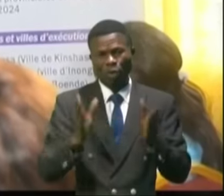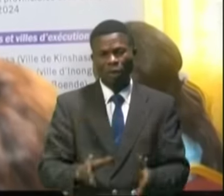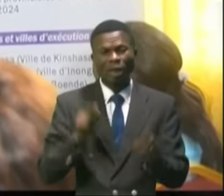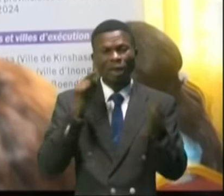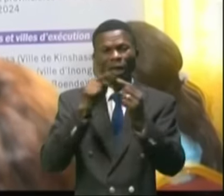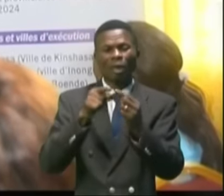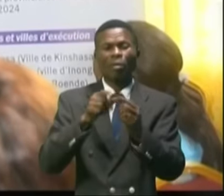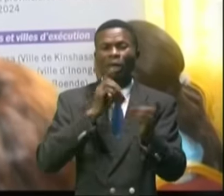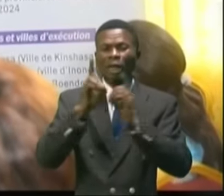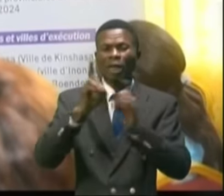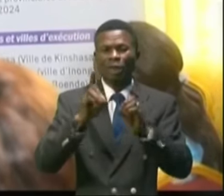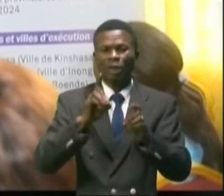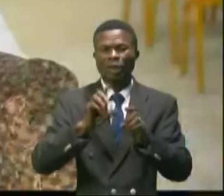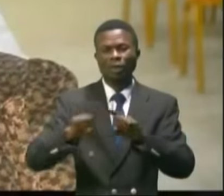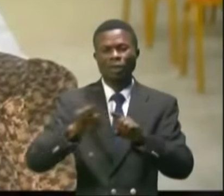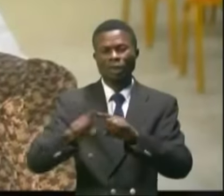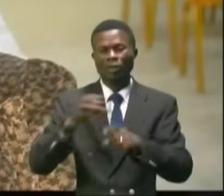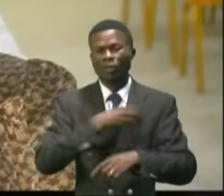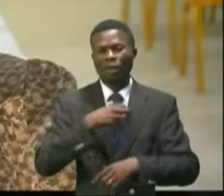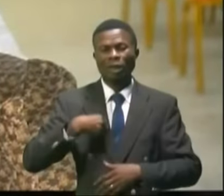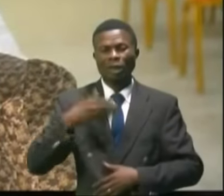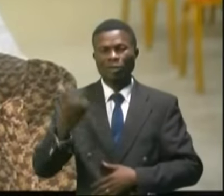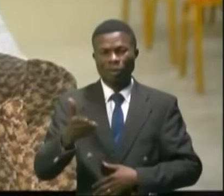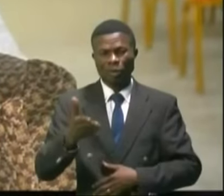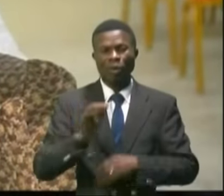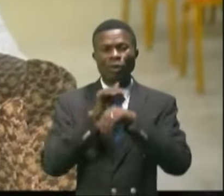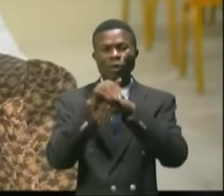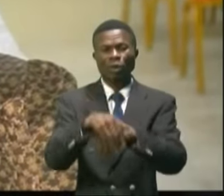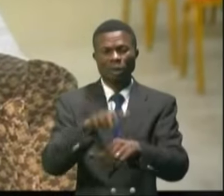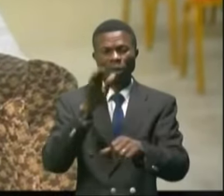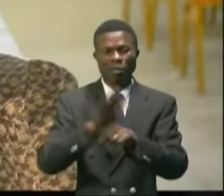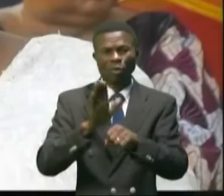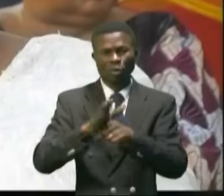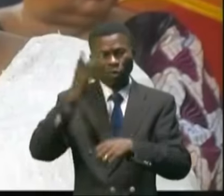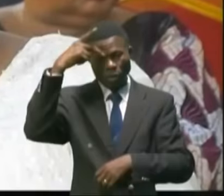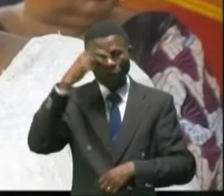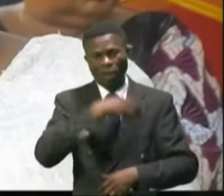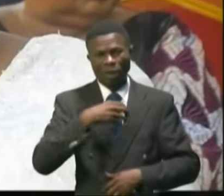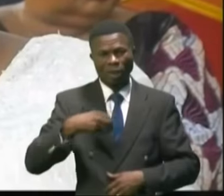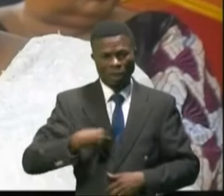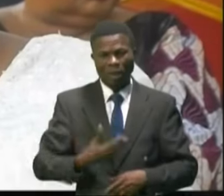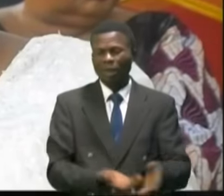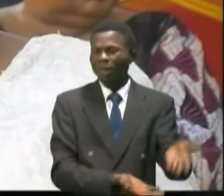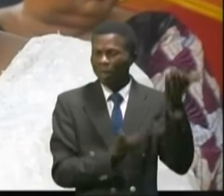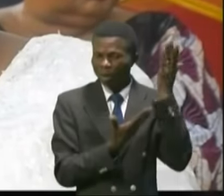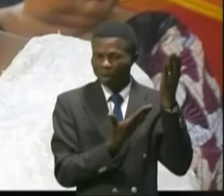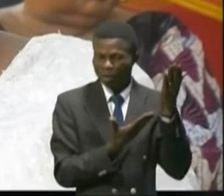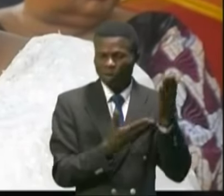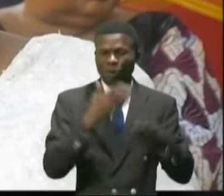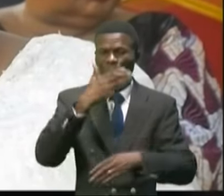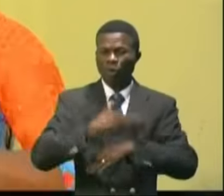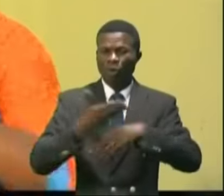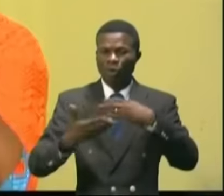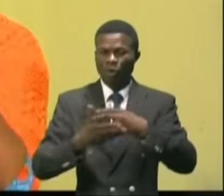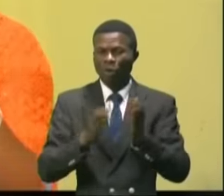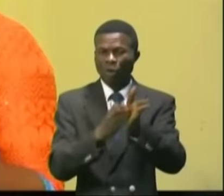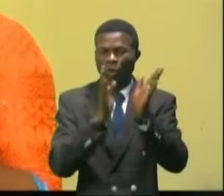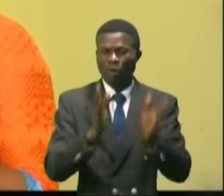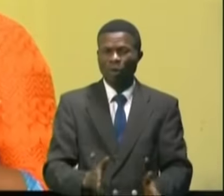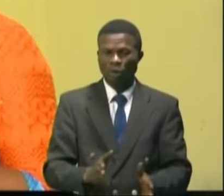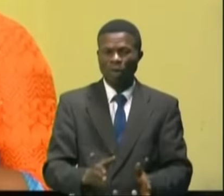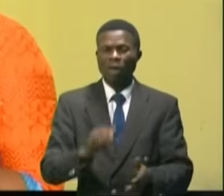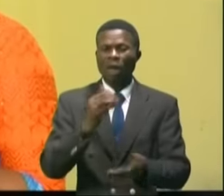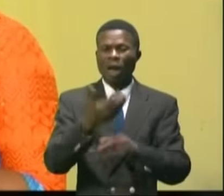objectifs du dialogue interactif multi-acteurs sur la participation politique des femmes et la nécessité de la construction du leadership post